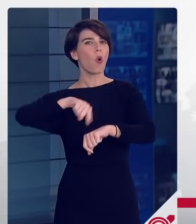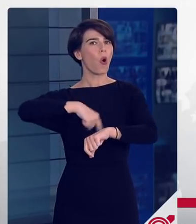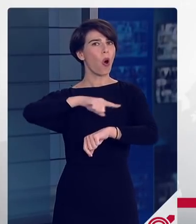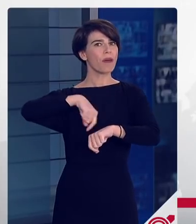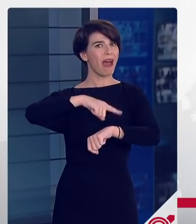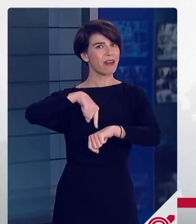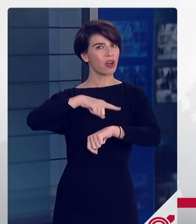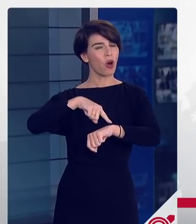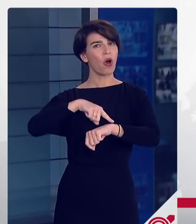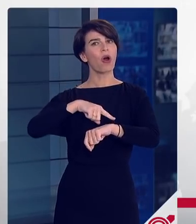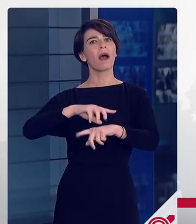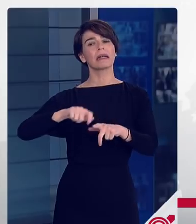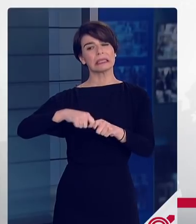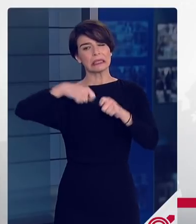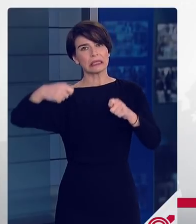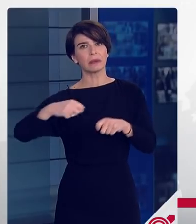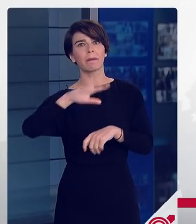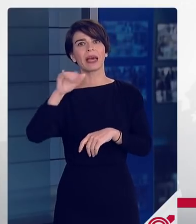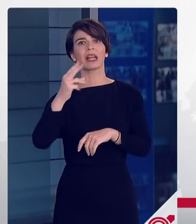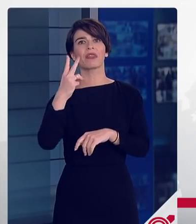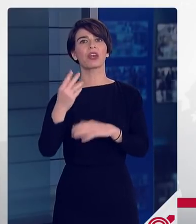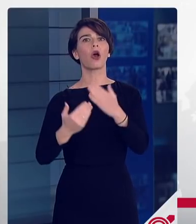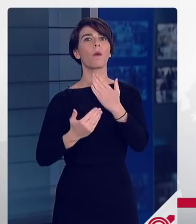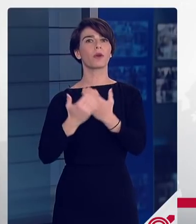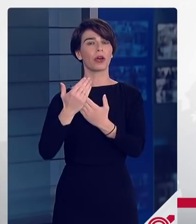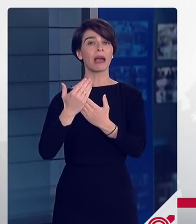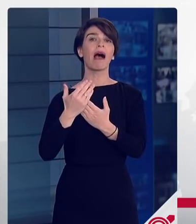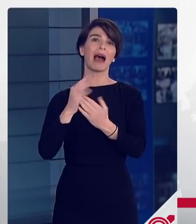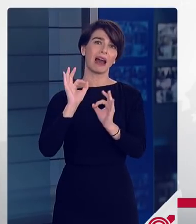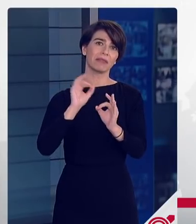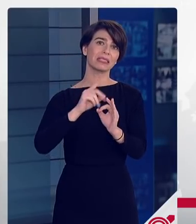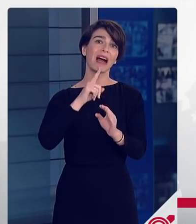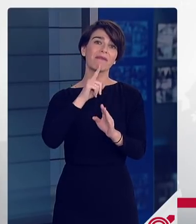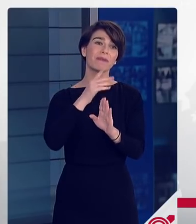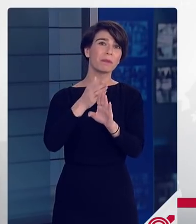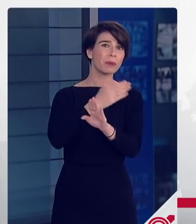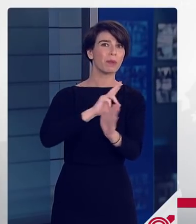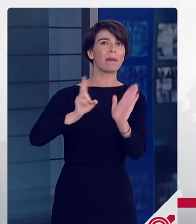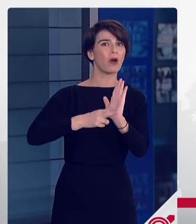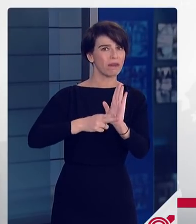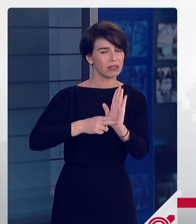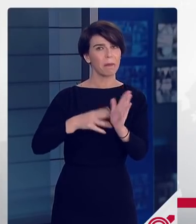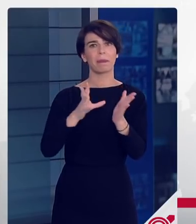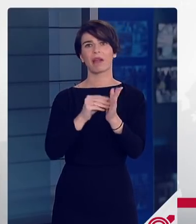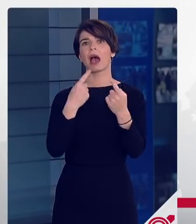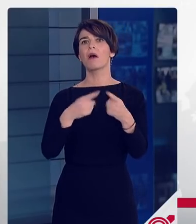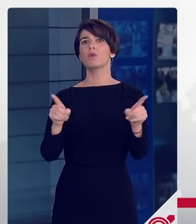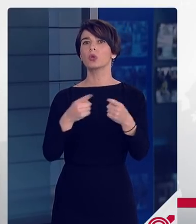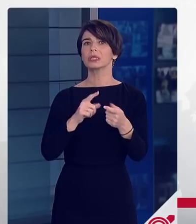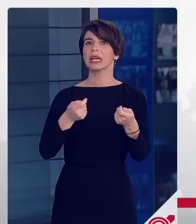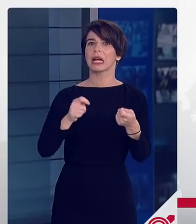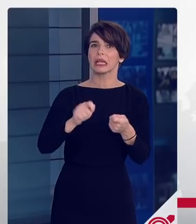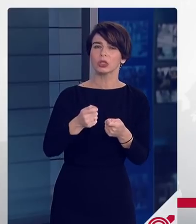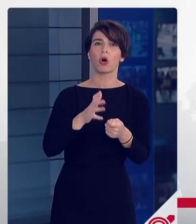θα ισχύει έως τις 2 η ώρα το πρωί αλλά όλες οι απαγορεύσεις που αναφέρονται συμπεριλαμβανωμένου των καθημένων